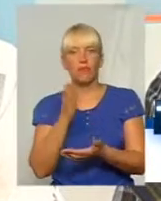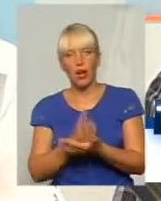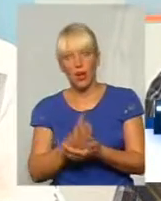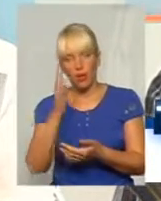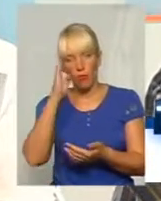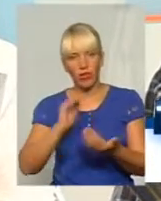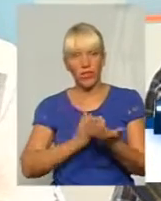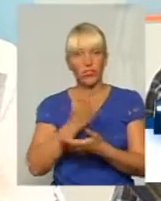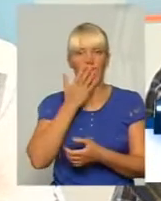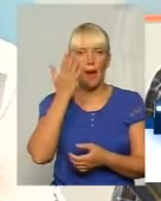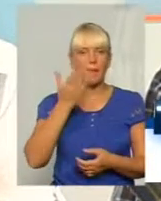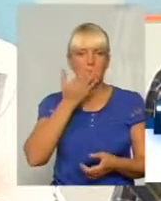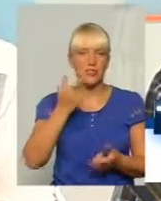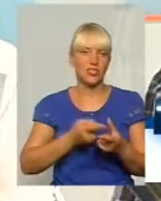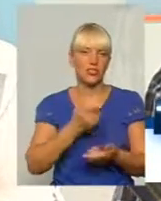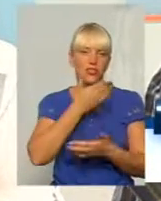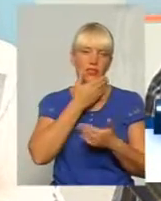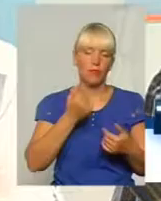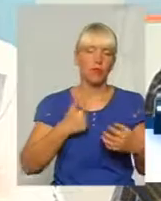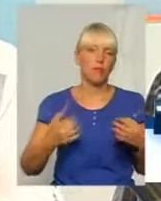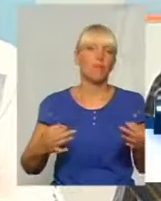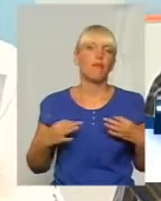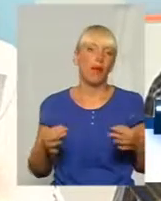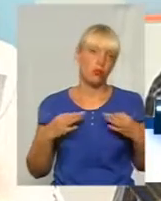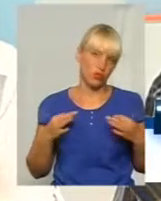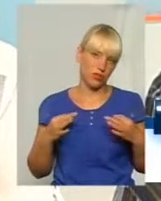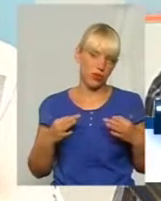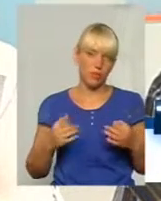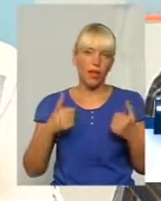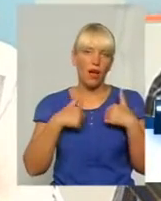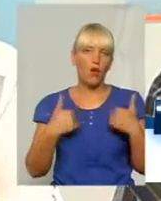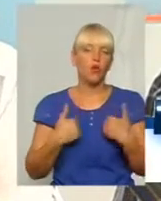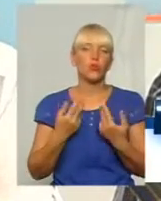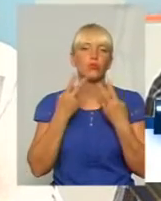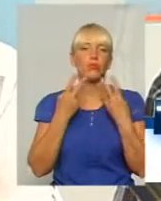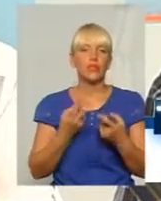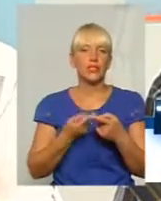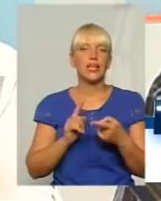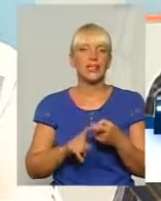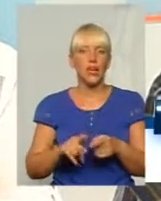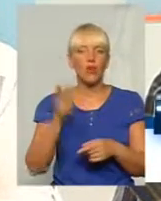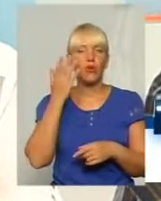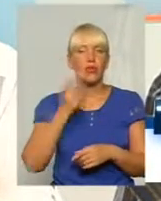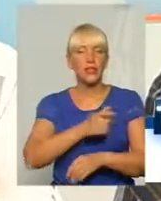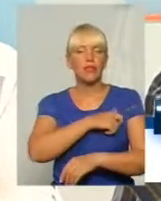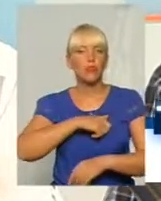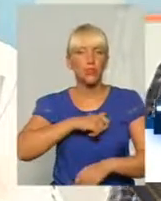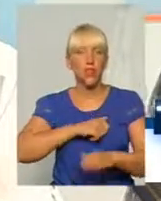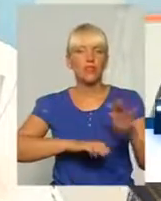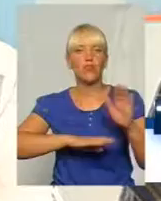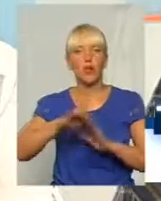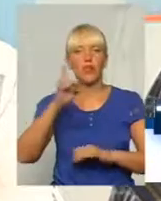чи не має, чи, ну, чесно кажуть, мені байдуже. Я хочу подивитись на те, коли депутати Верховної Ради дійсно